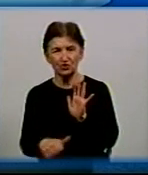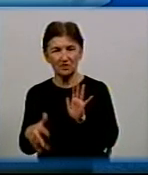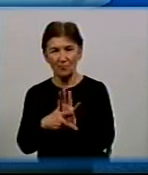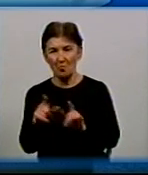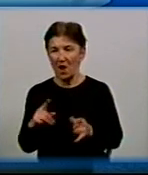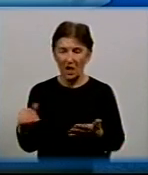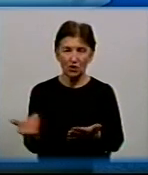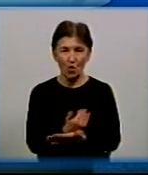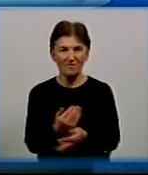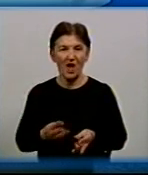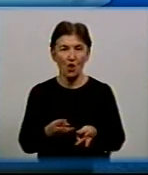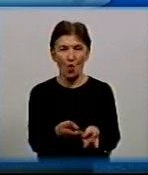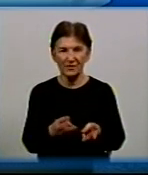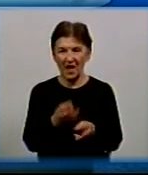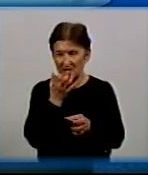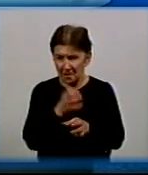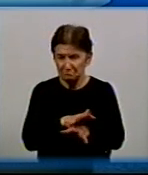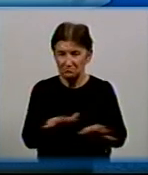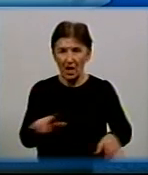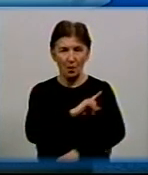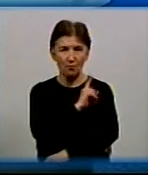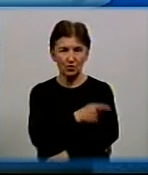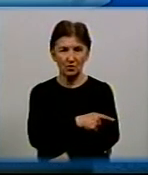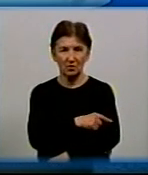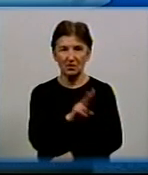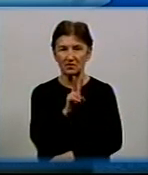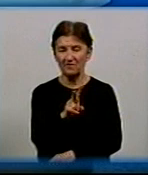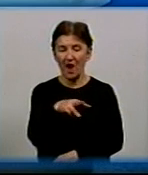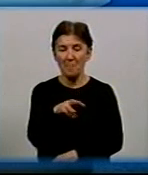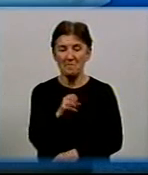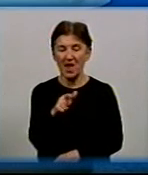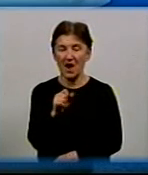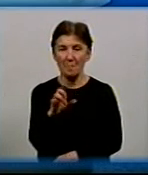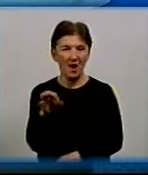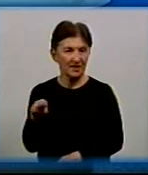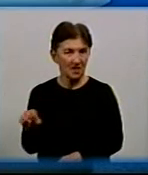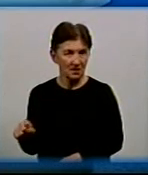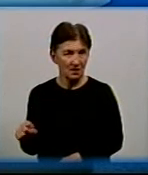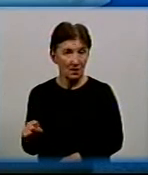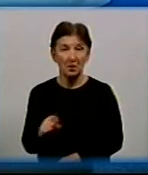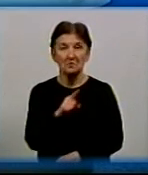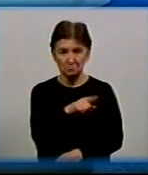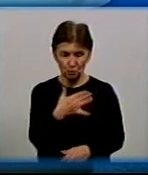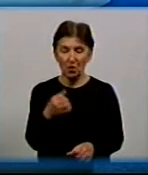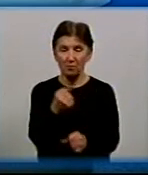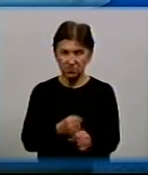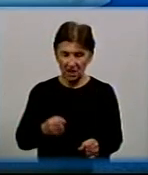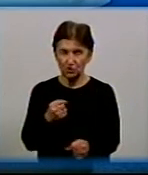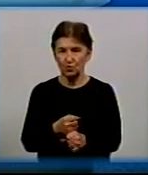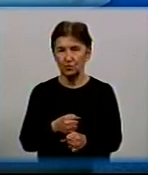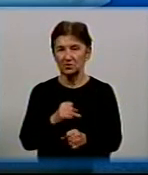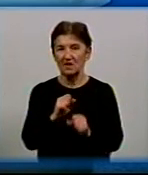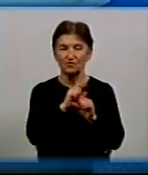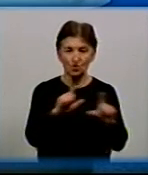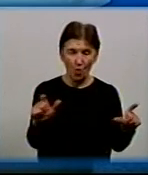нової, сучасної котельні з потужністю 1,2 мегаватта. І вона вже працює і в садочках,